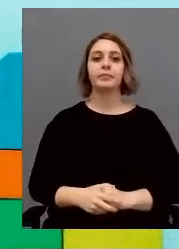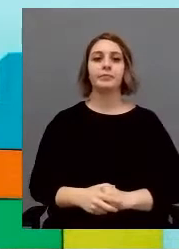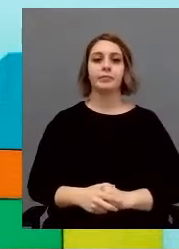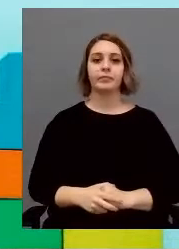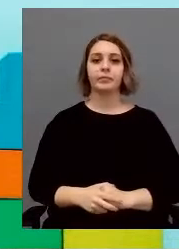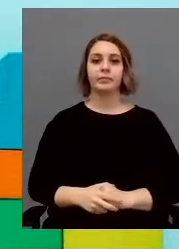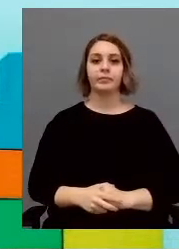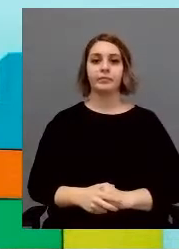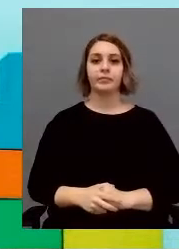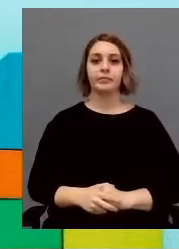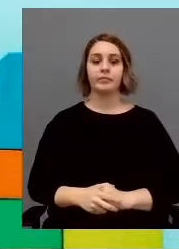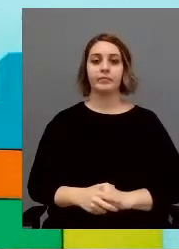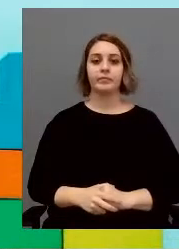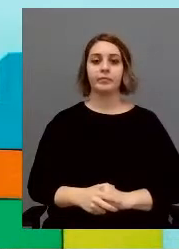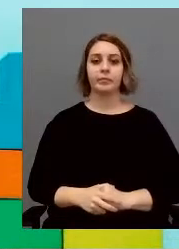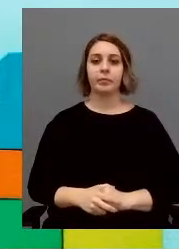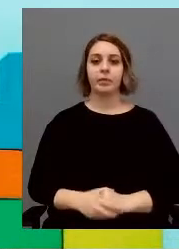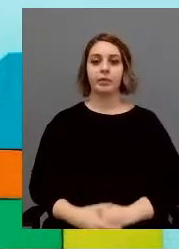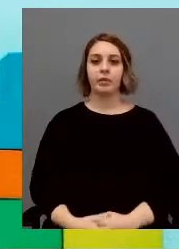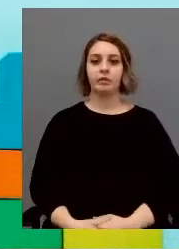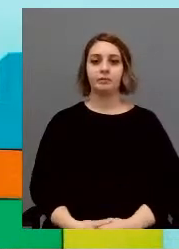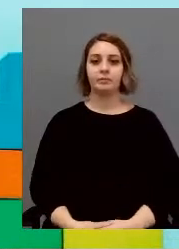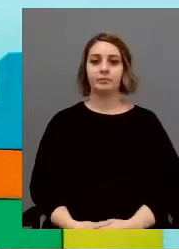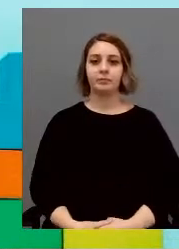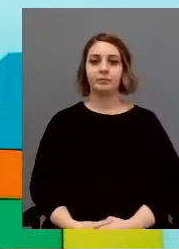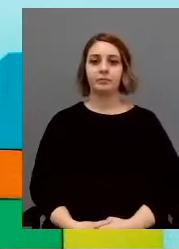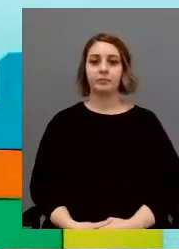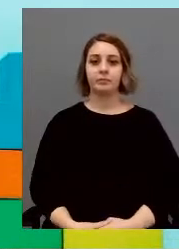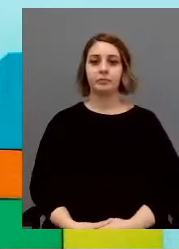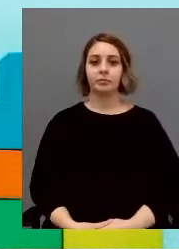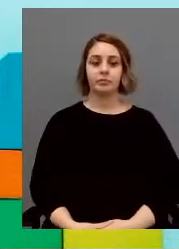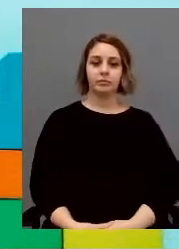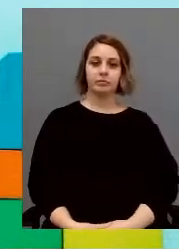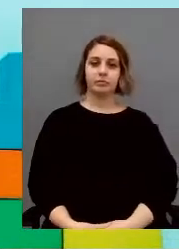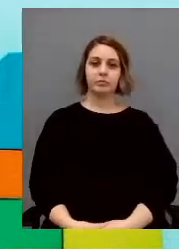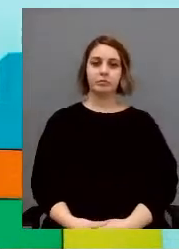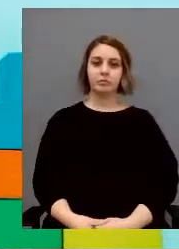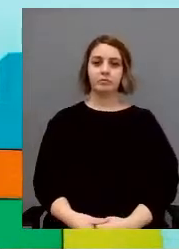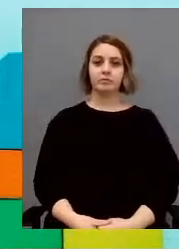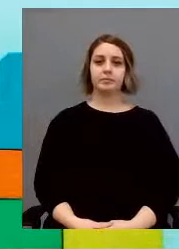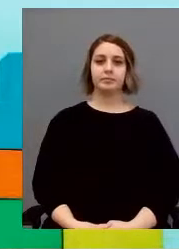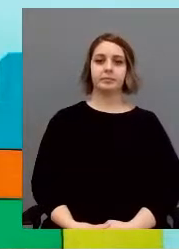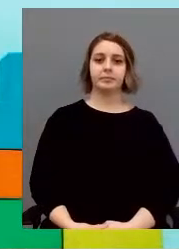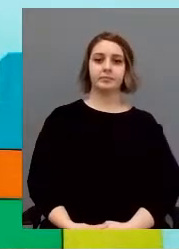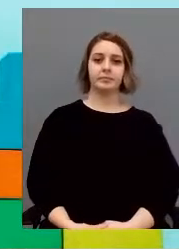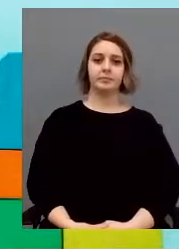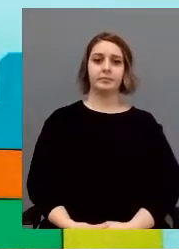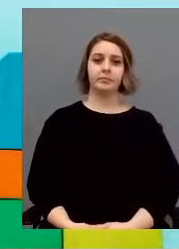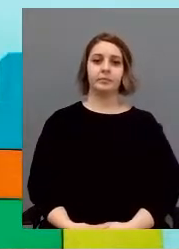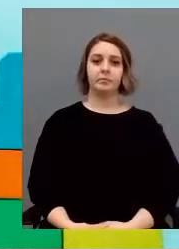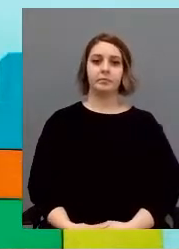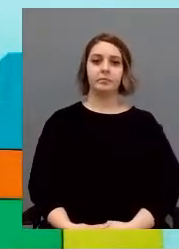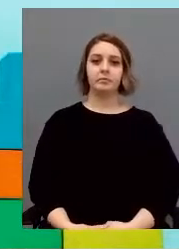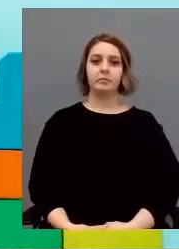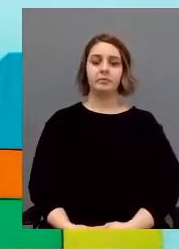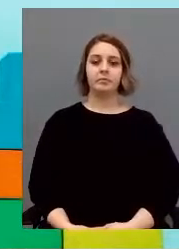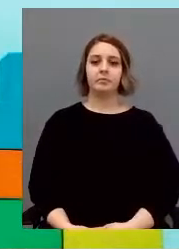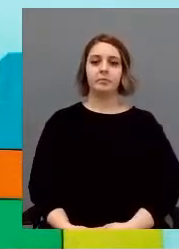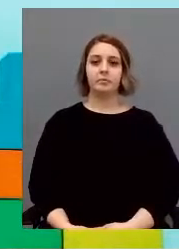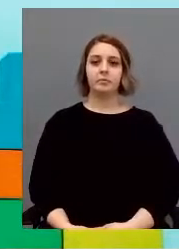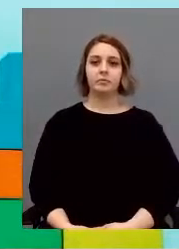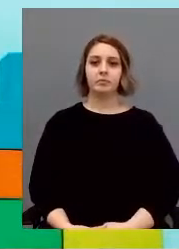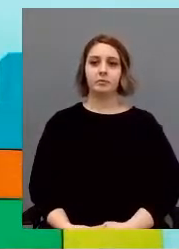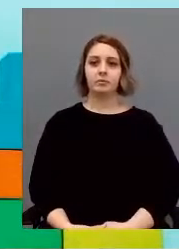Un contesto dedicato alle persone con autismo tiene conto del loro atipico funzionamento